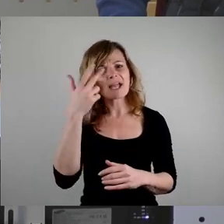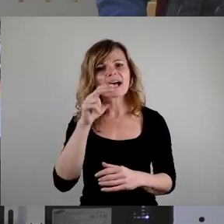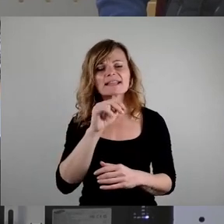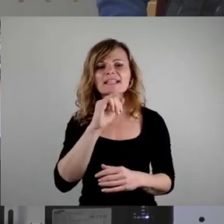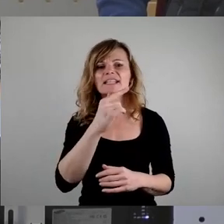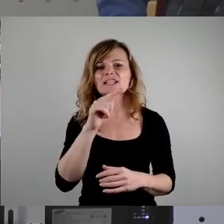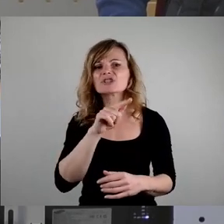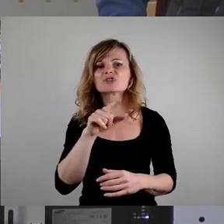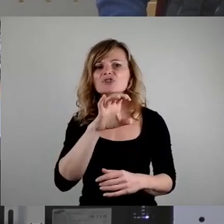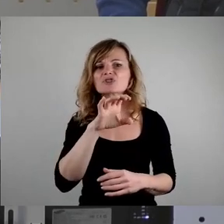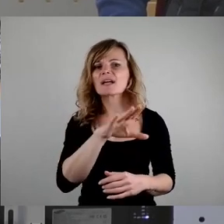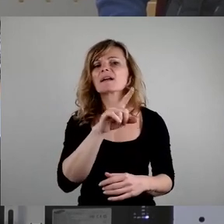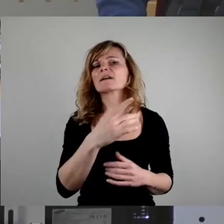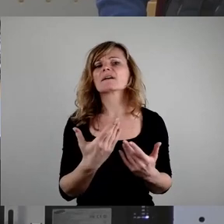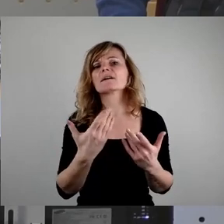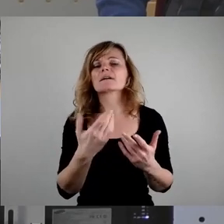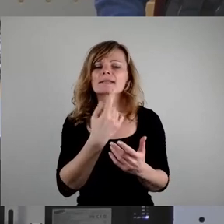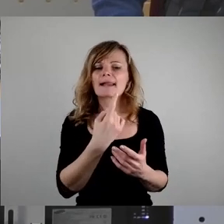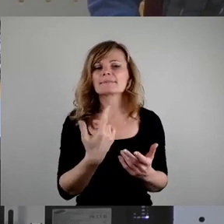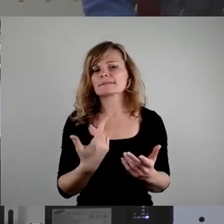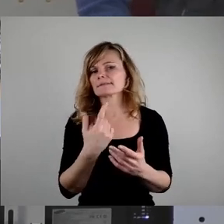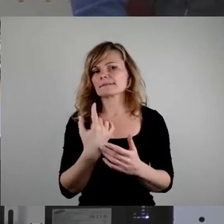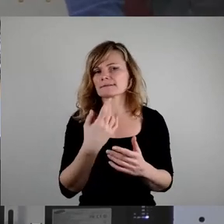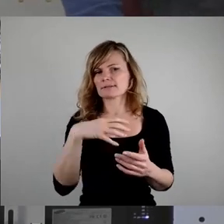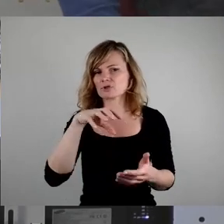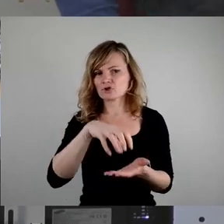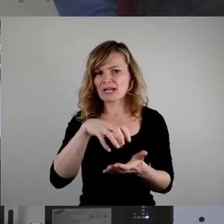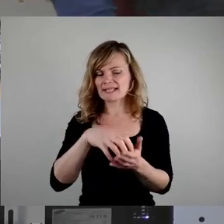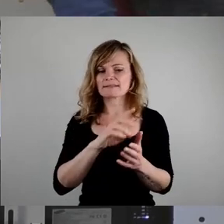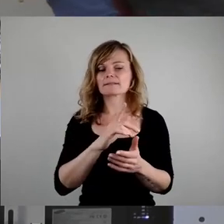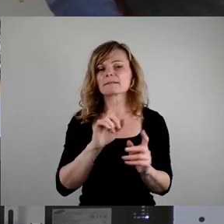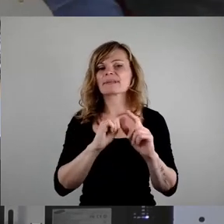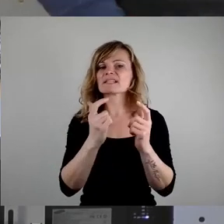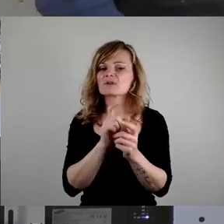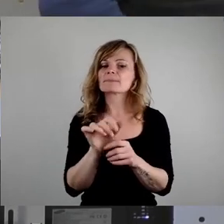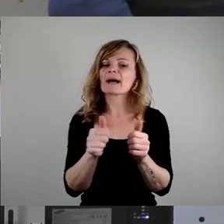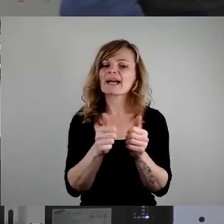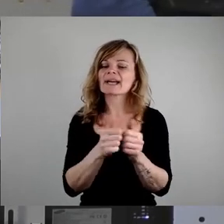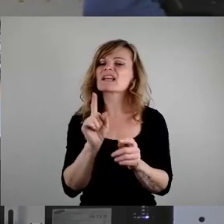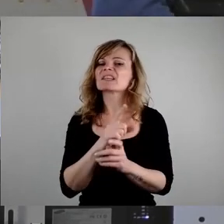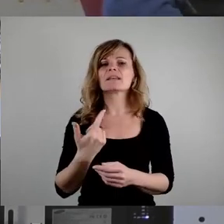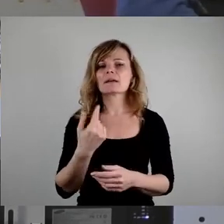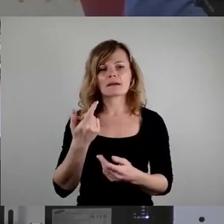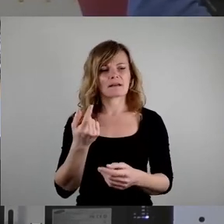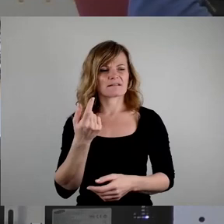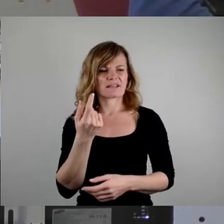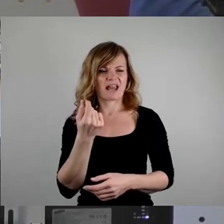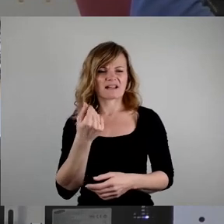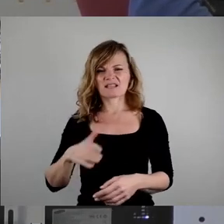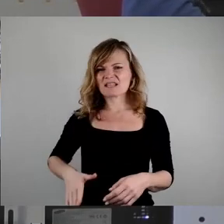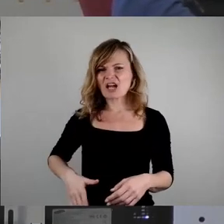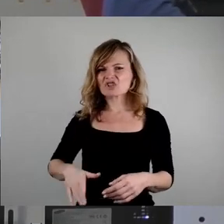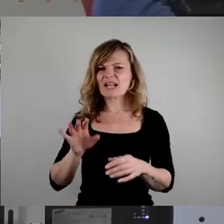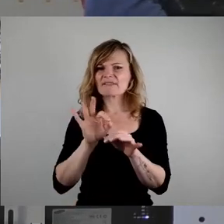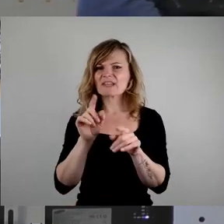sozusagen die Stadtbezirksbeiräte oder das Budget als so eine Art Taschengeld, wie man Kindern Taschengeld betrachtet. Ach,